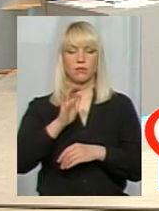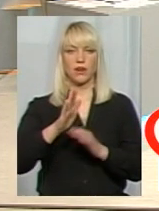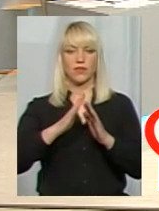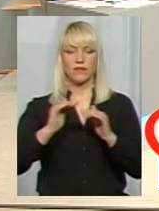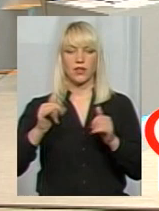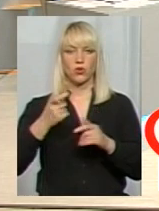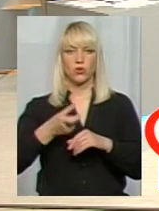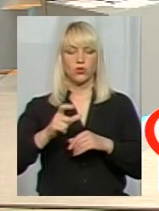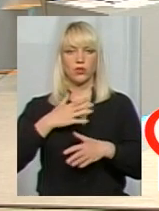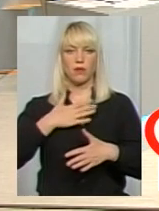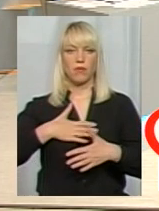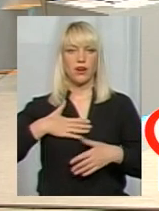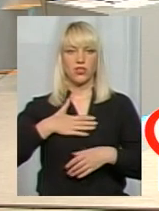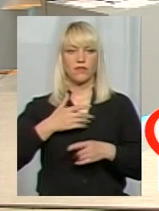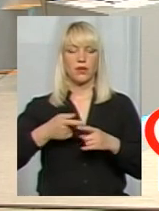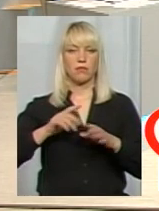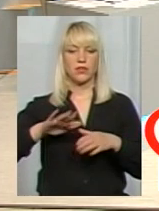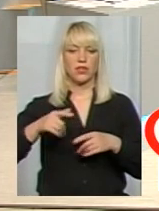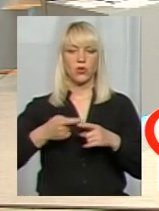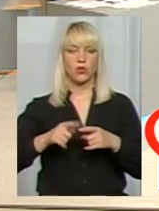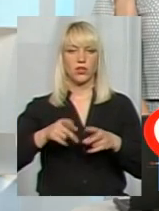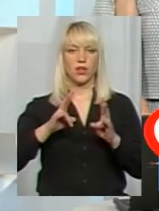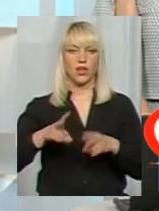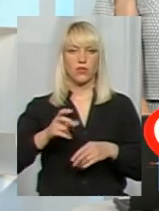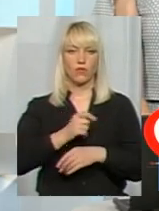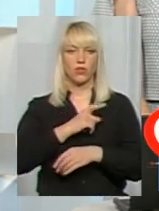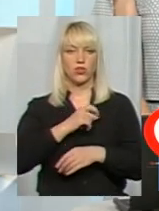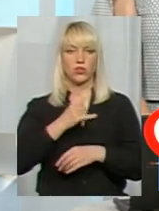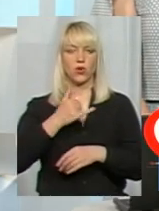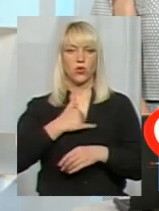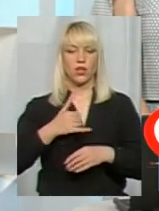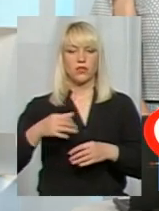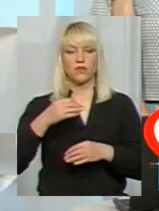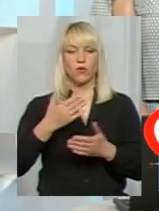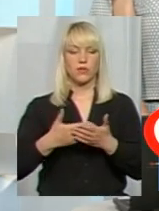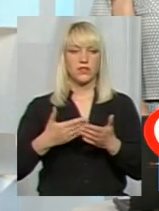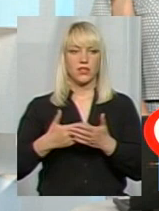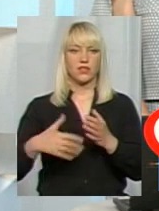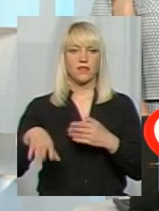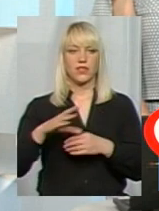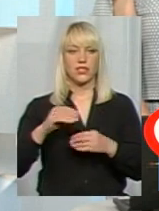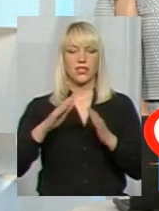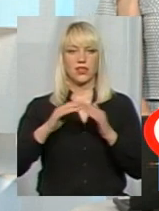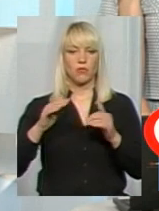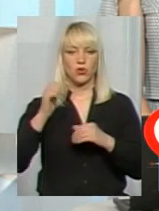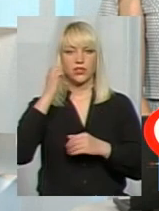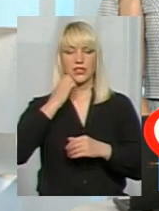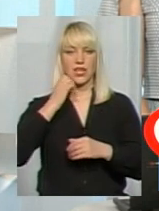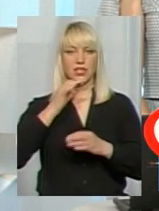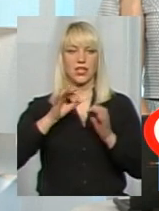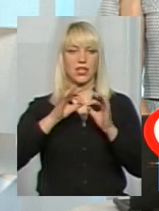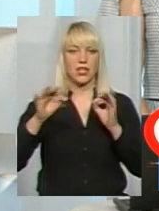дуже переживаю, знаєте, після тої трагедії в Одесі. У нас в області, мені здається, всі табори старі, проводка в них